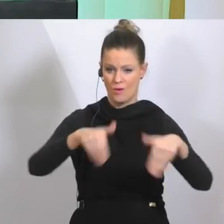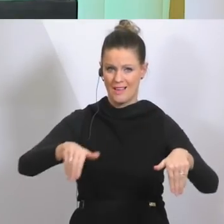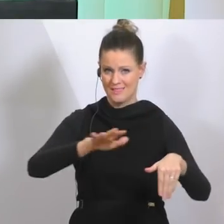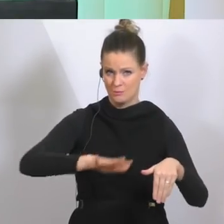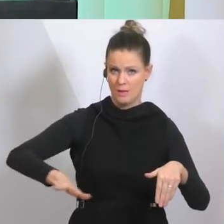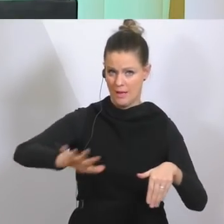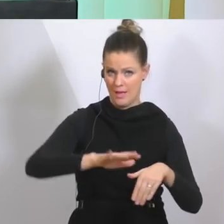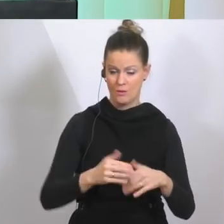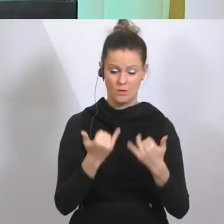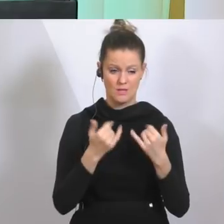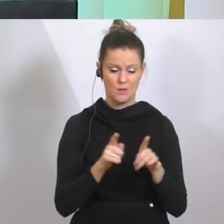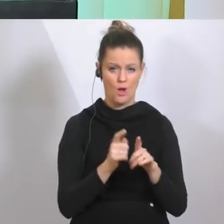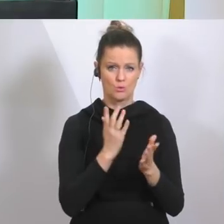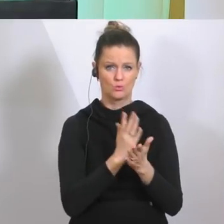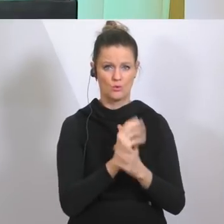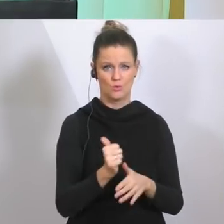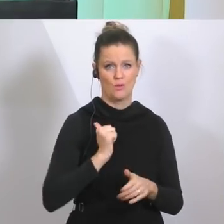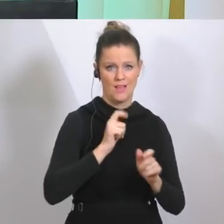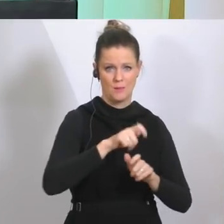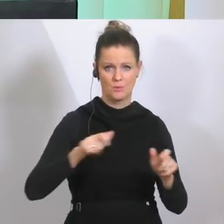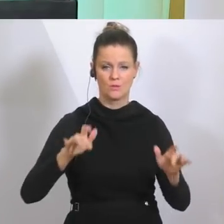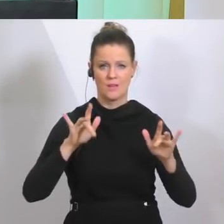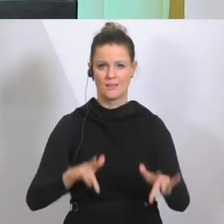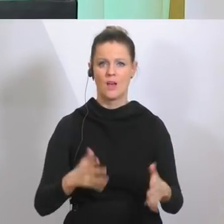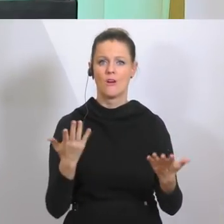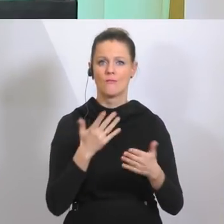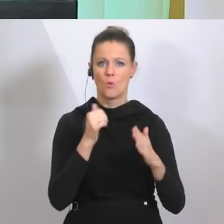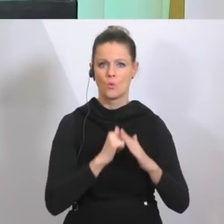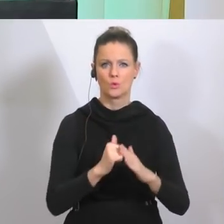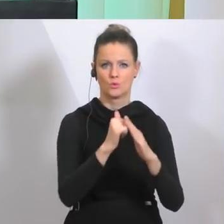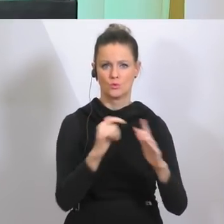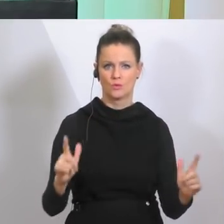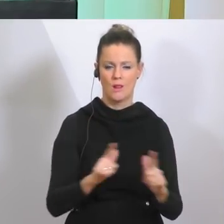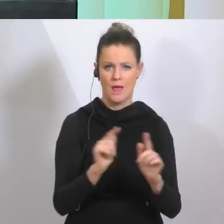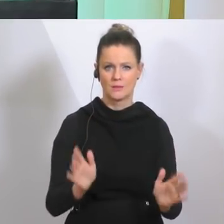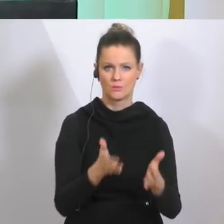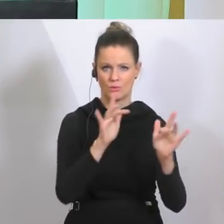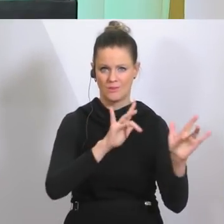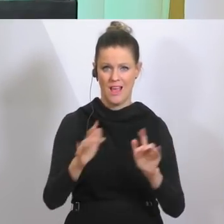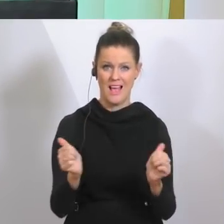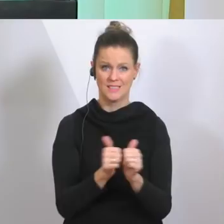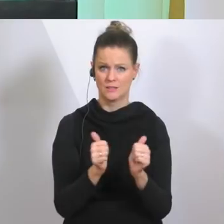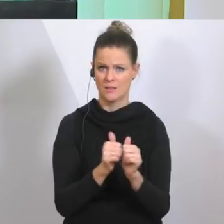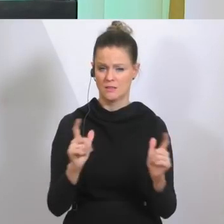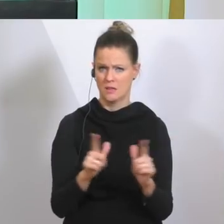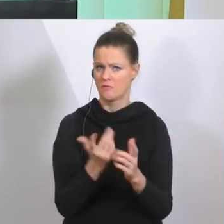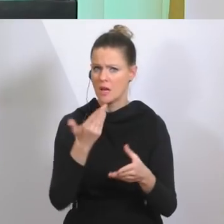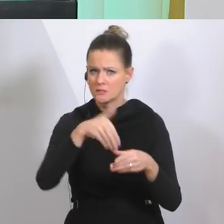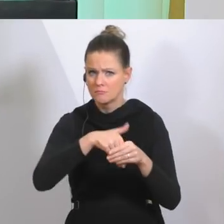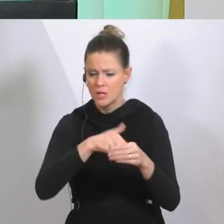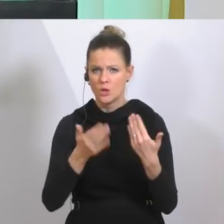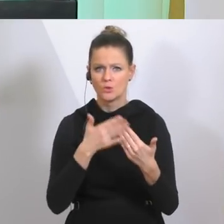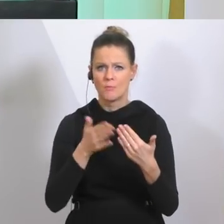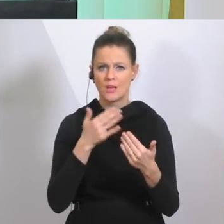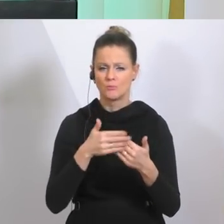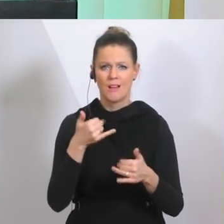wir jetzt schon auch Soldatinnen und Soldaten in der Unterstützungsleistung aktiviert, in der Assistenzleistung. Was heißt das? Sie betreuen zum Beispiel die